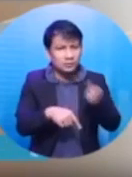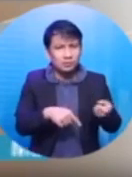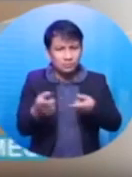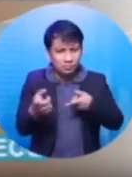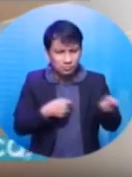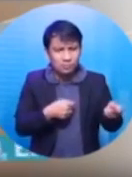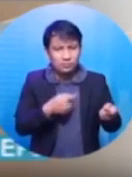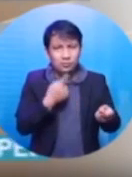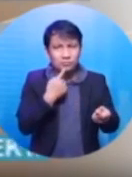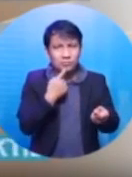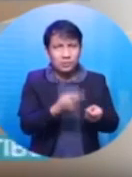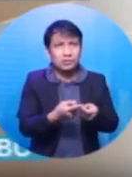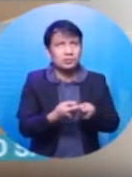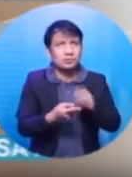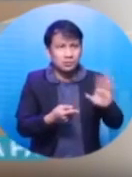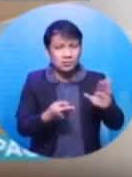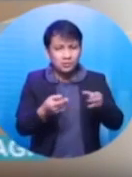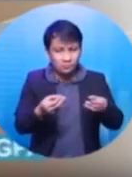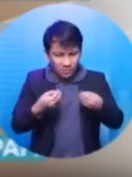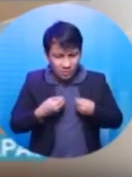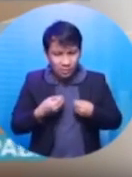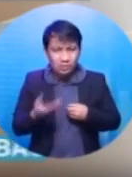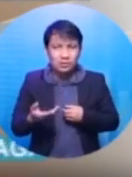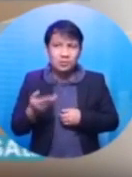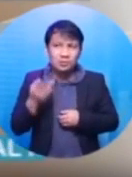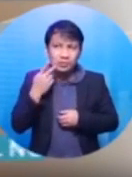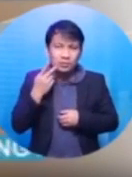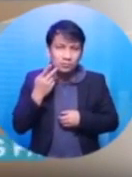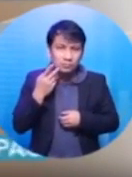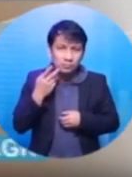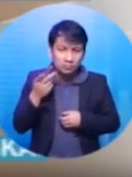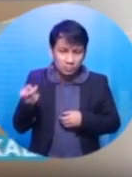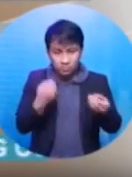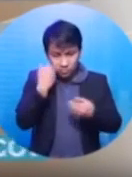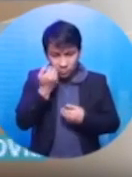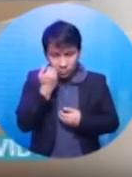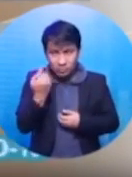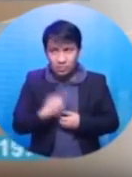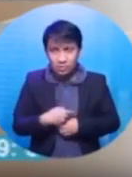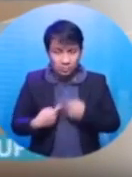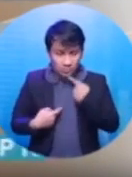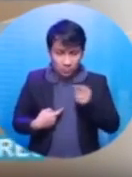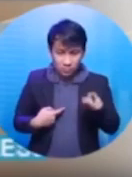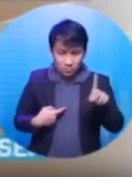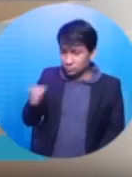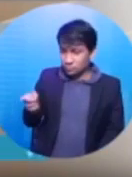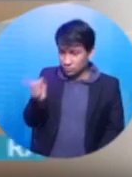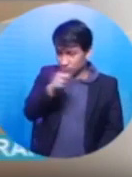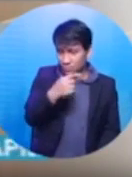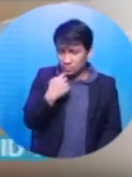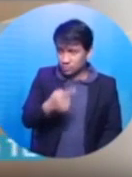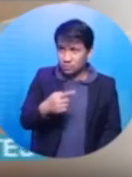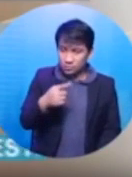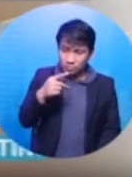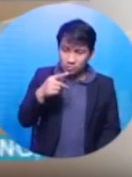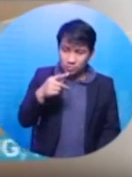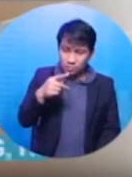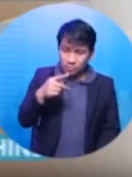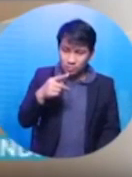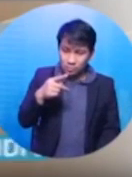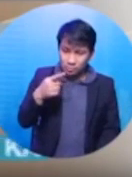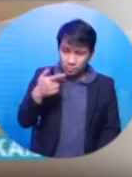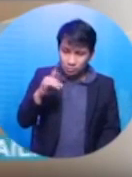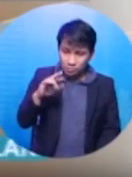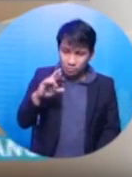pinagpilahan. Okay. Nai, totoo ba yun, nai? Sinabihan mo siya na po k** at pinagpilahan? Nai, totoo yun? Rapi, hindi po